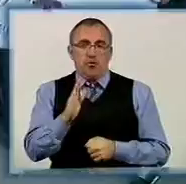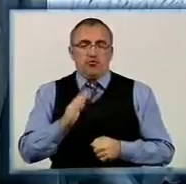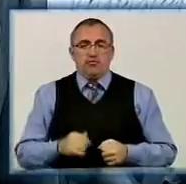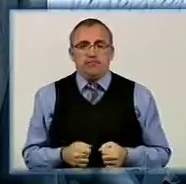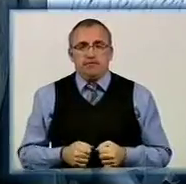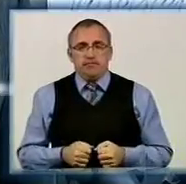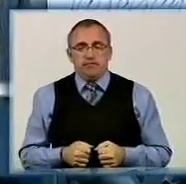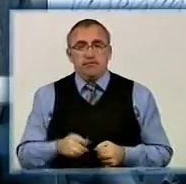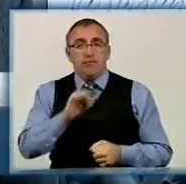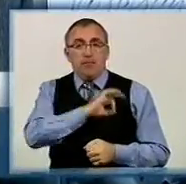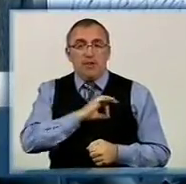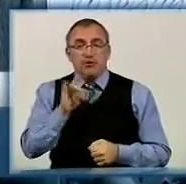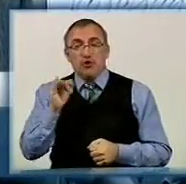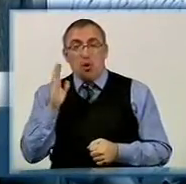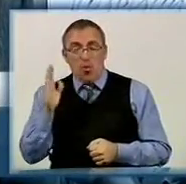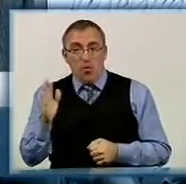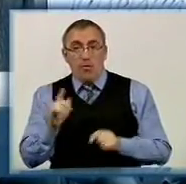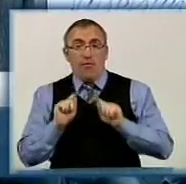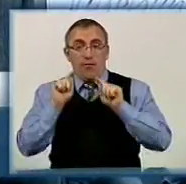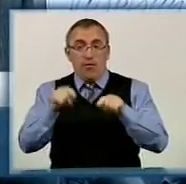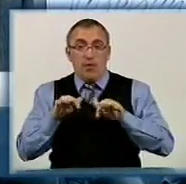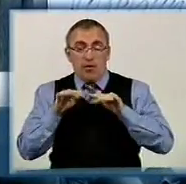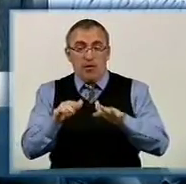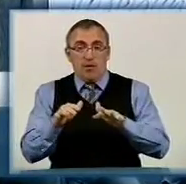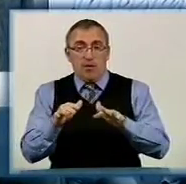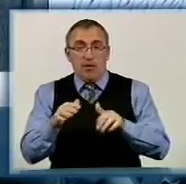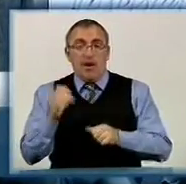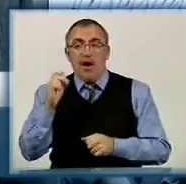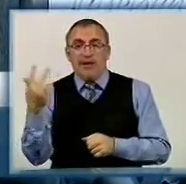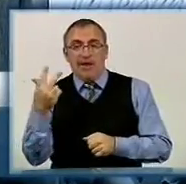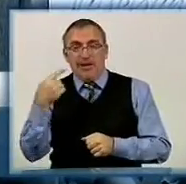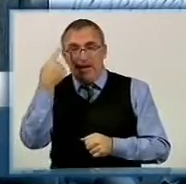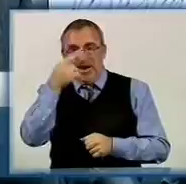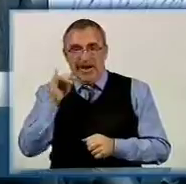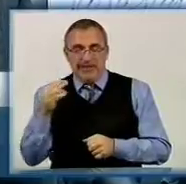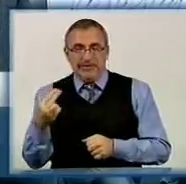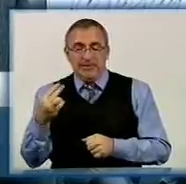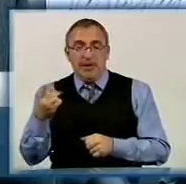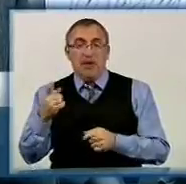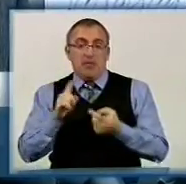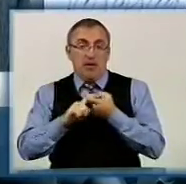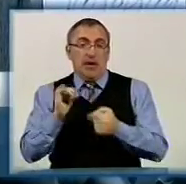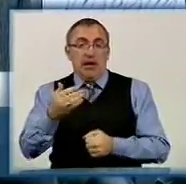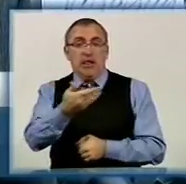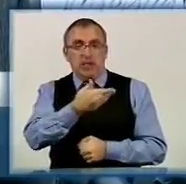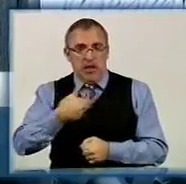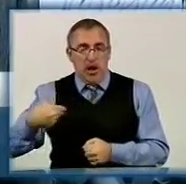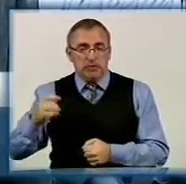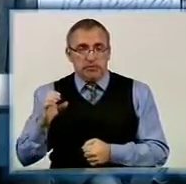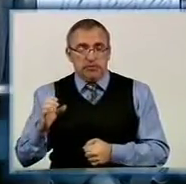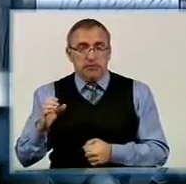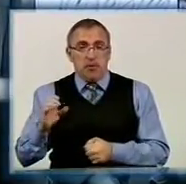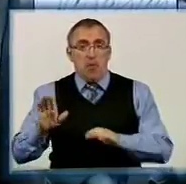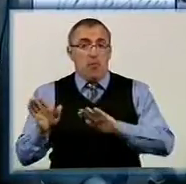Юристи від Стрижакова вступили в ці справи в качі третіх ліць, оскільки це стосується і нас. Після